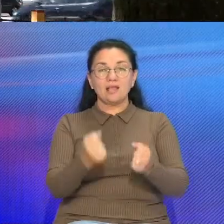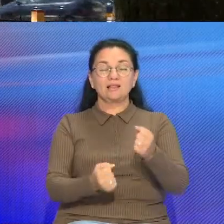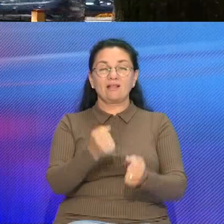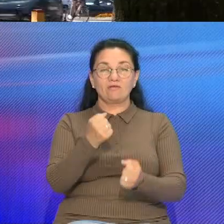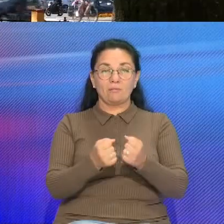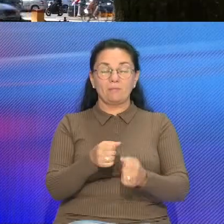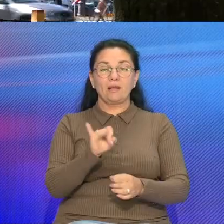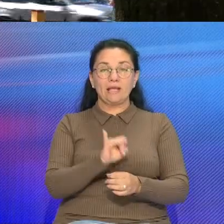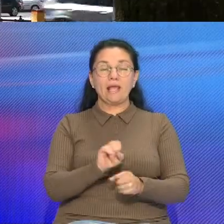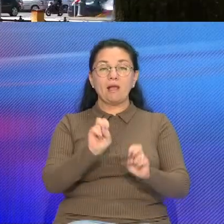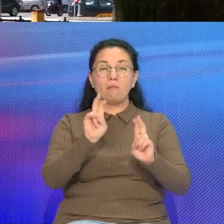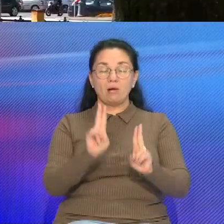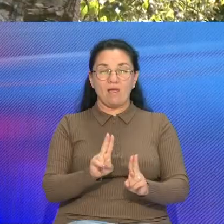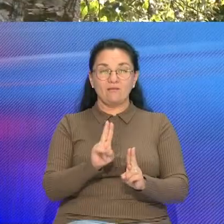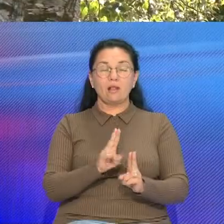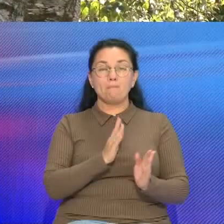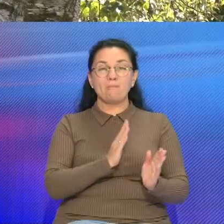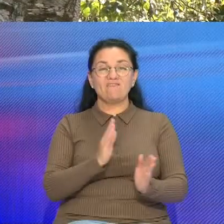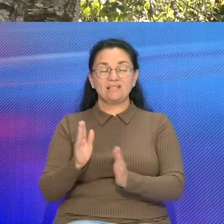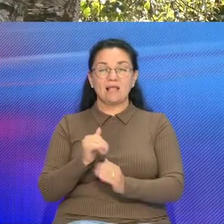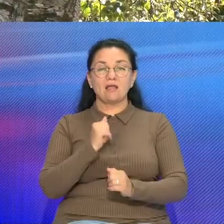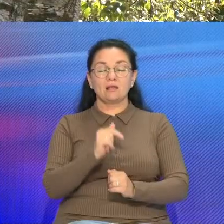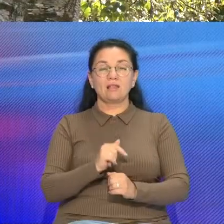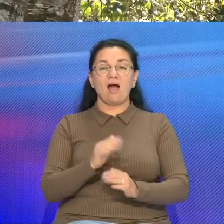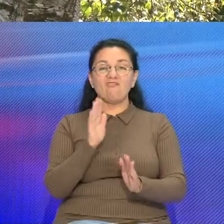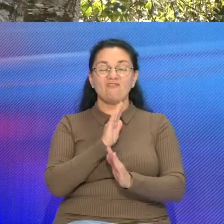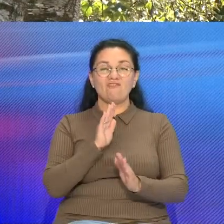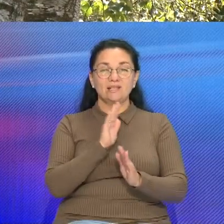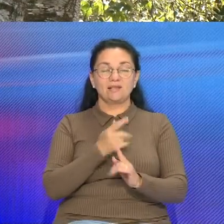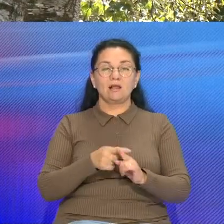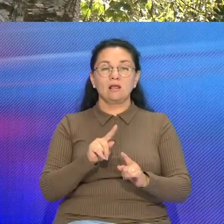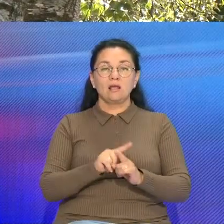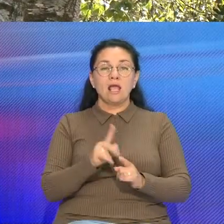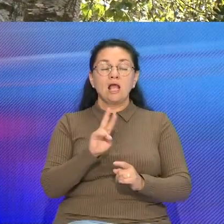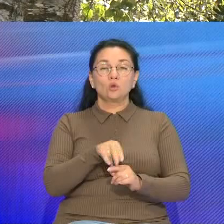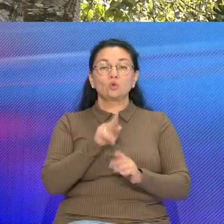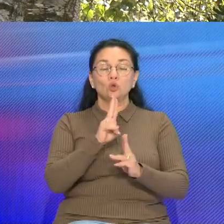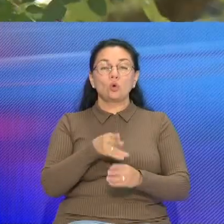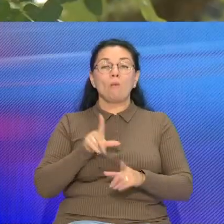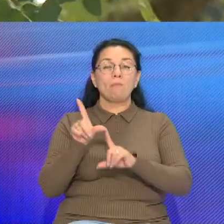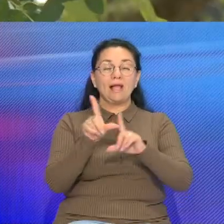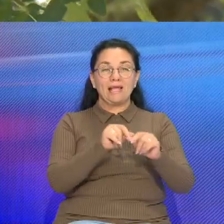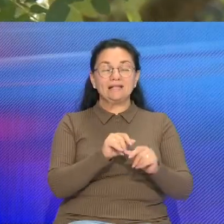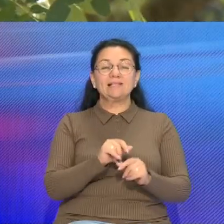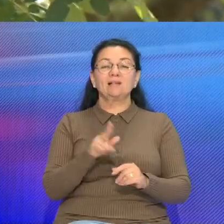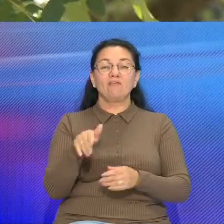нагадываются о правилах по воде на воде Аматорам прогулок по лесу, першим отправиться у дорогу Необходно поглядеть интерактивную карту,